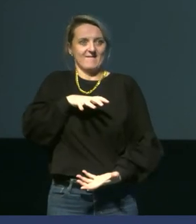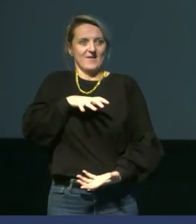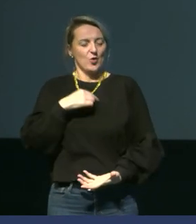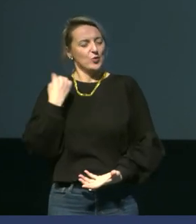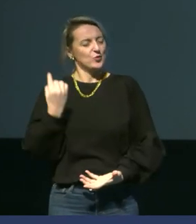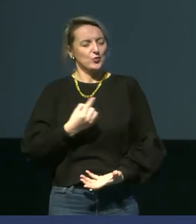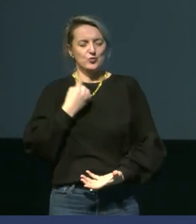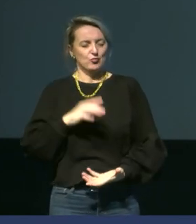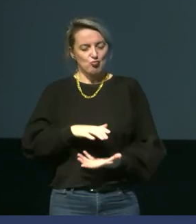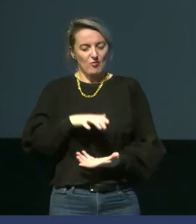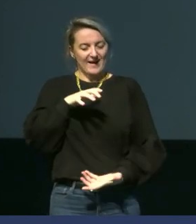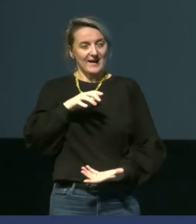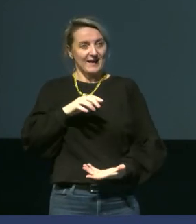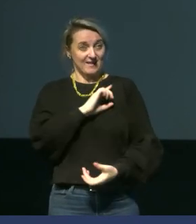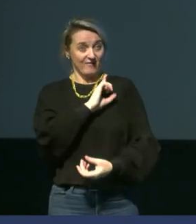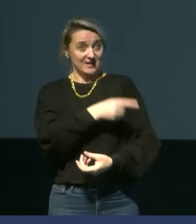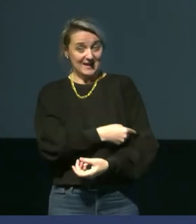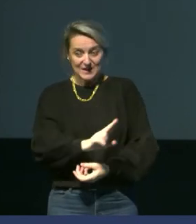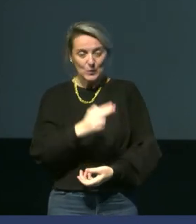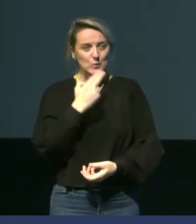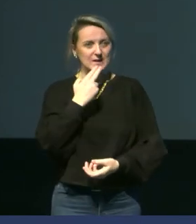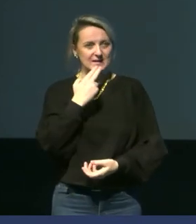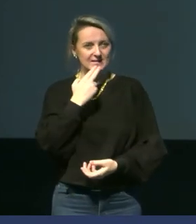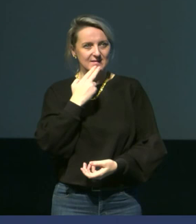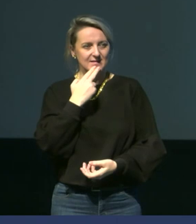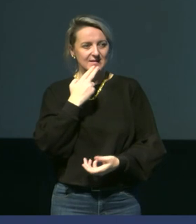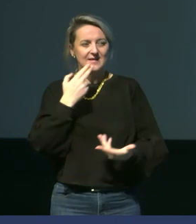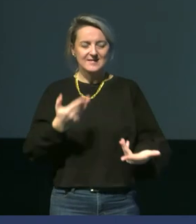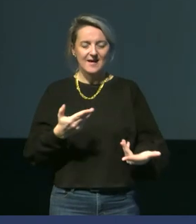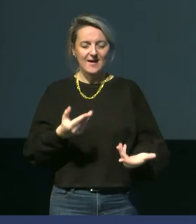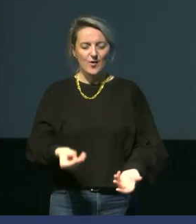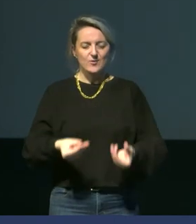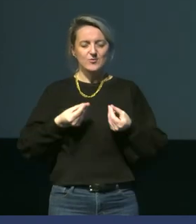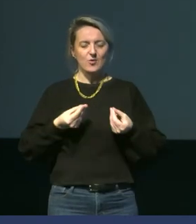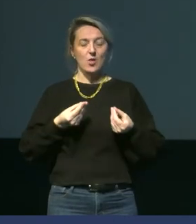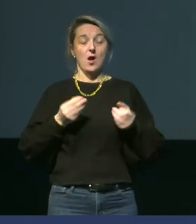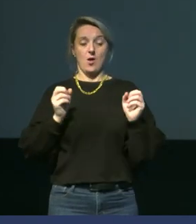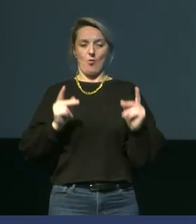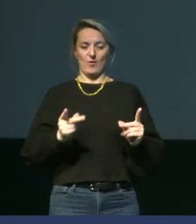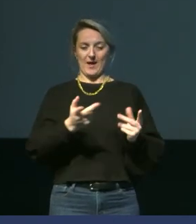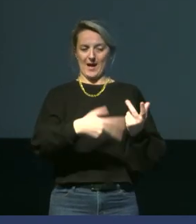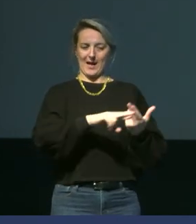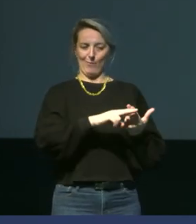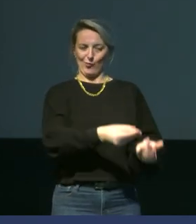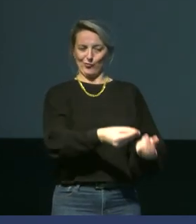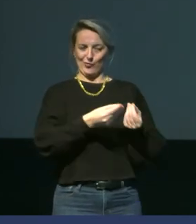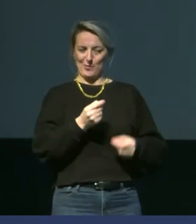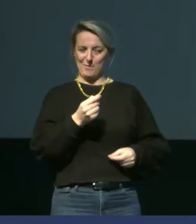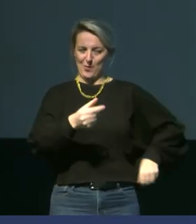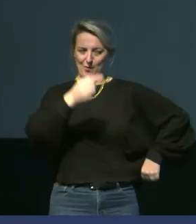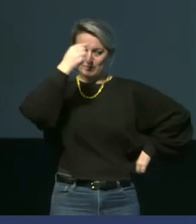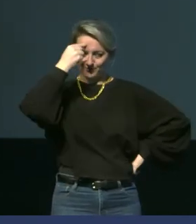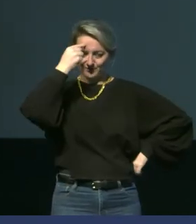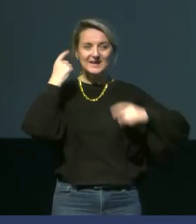à cette réserve d'énergie. Finalement, cette question nous apporte presque plus d'hypothèses que de réponses. C parfois ça aussi,